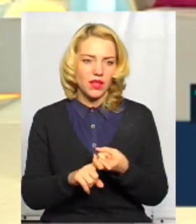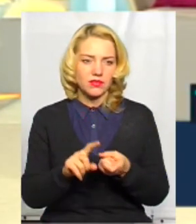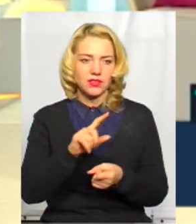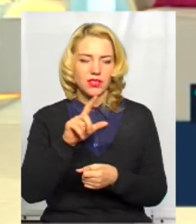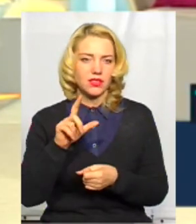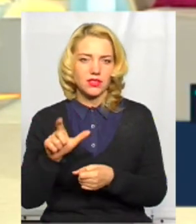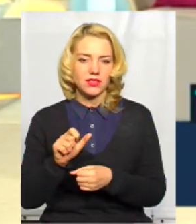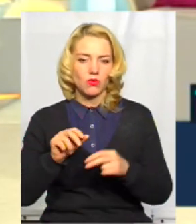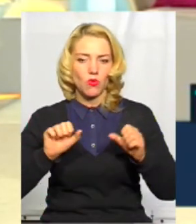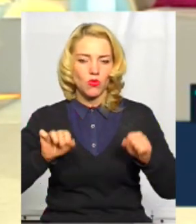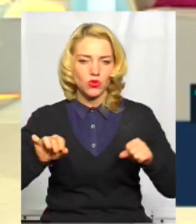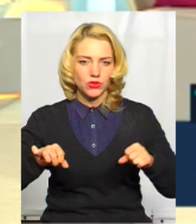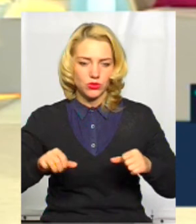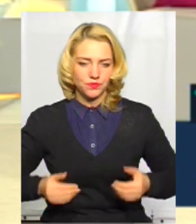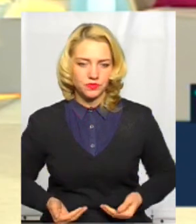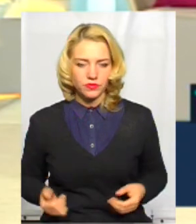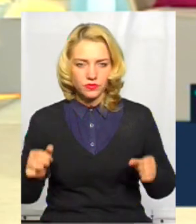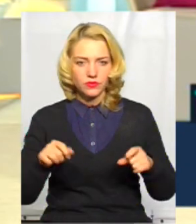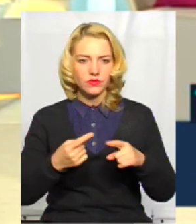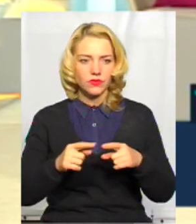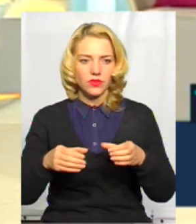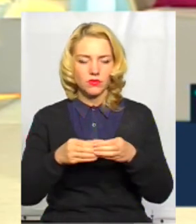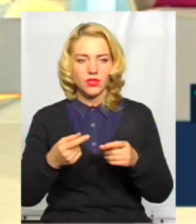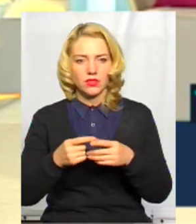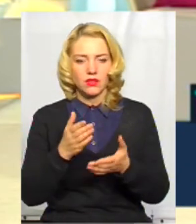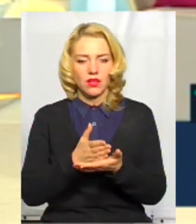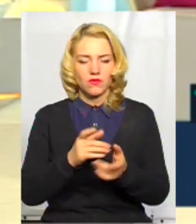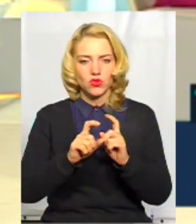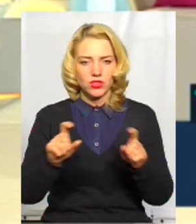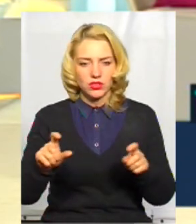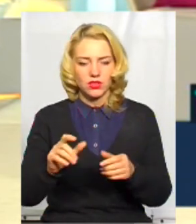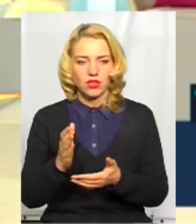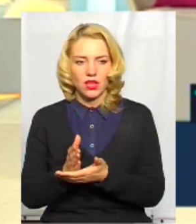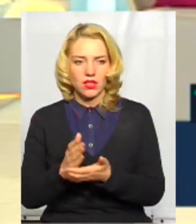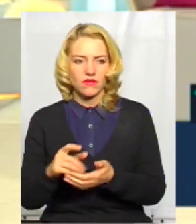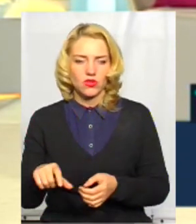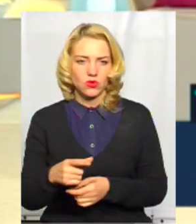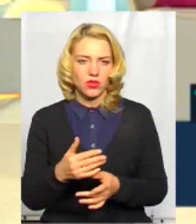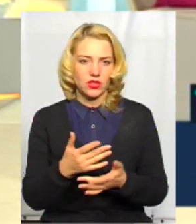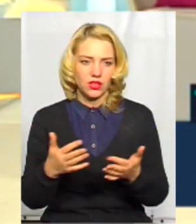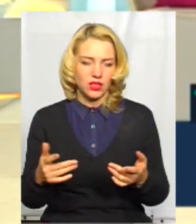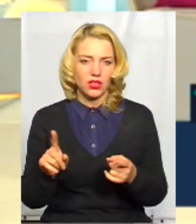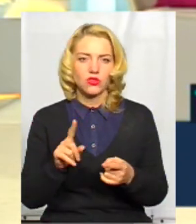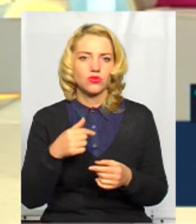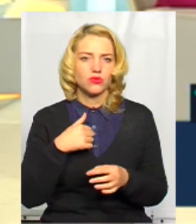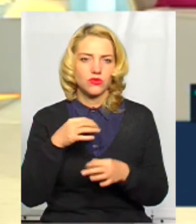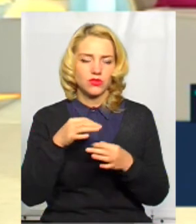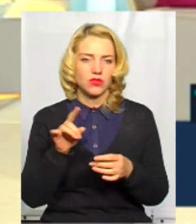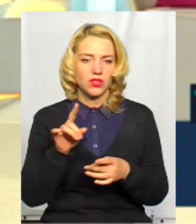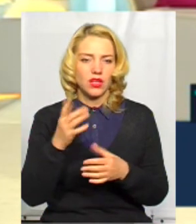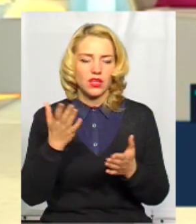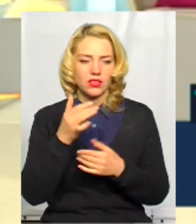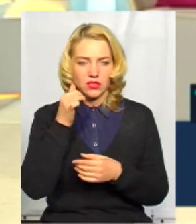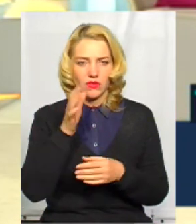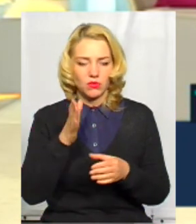життєспроможностю цих громад. Це є наявність шкіл, це є наявність доріг, і так далі. До чого я веду це все? Тобто, яке